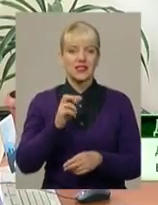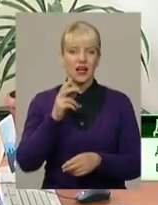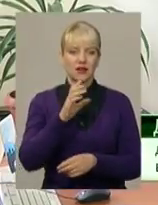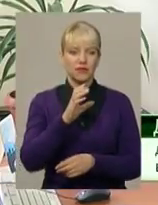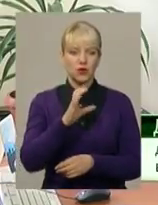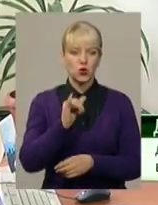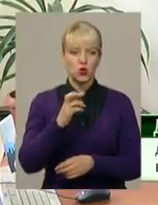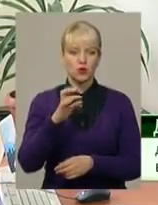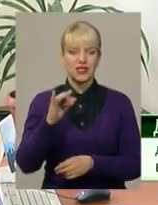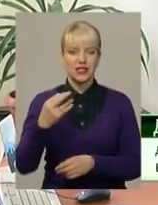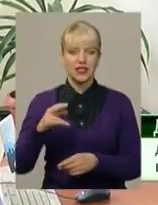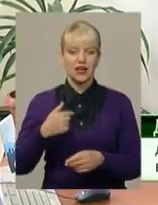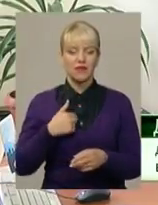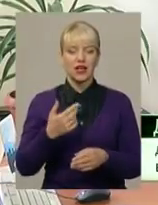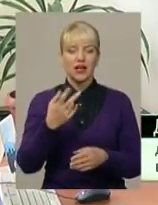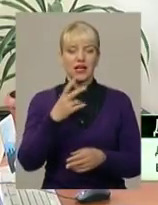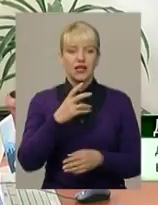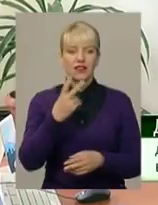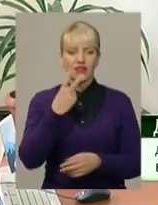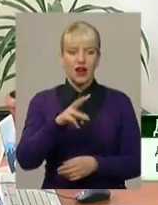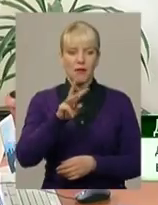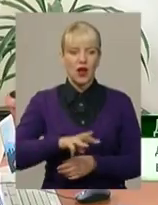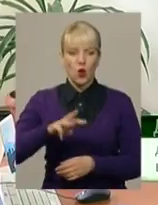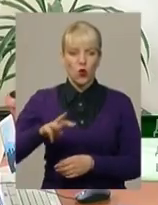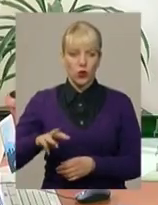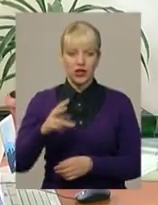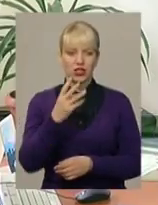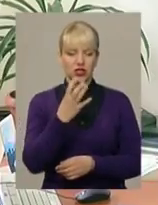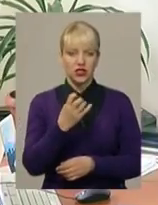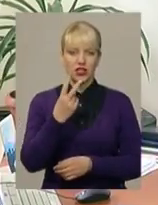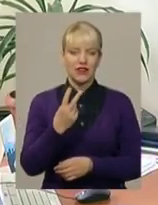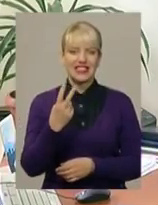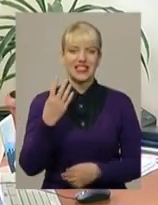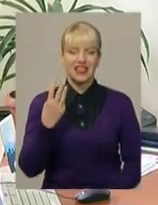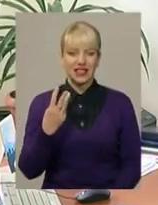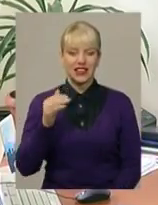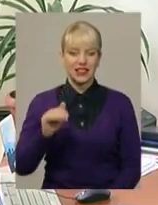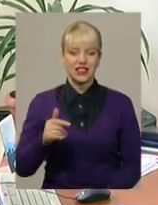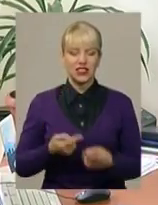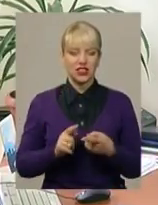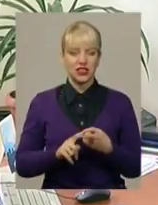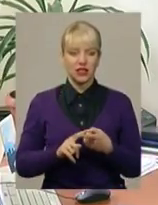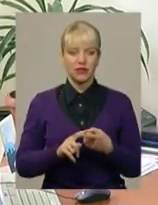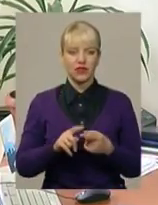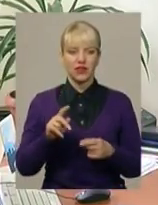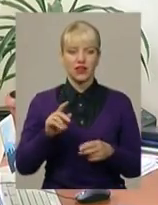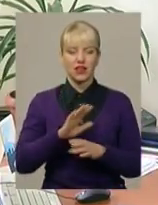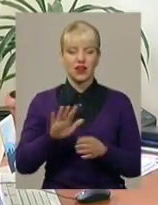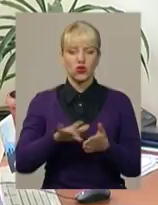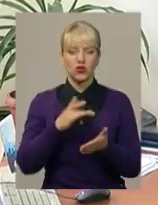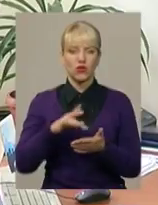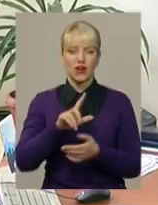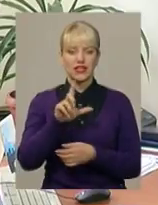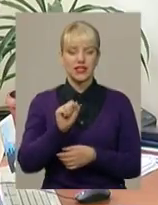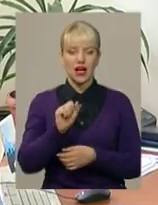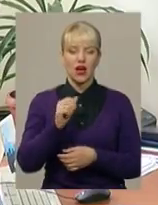місяць заборгували пільі субсидії на 2 мільйони 423 тисячі. За це складає, що ми розрахувалися боргами за РЕМ,